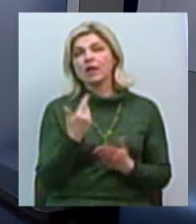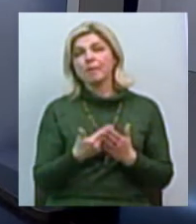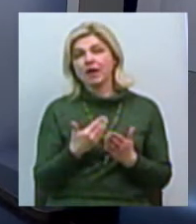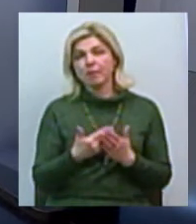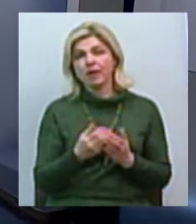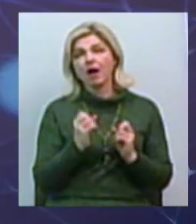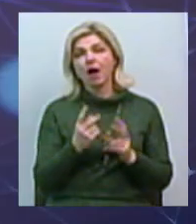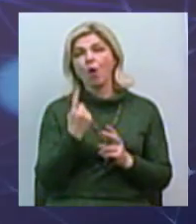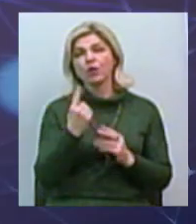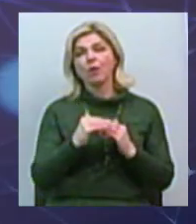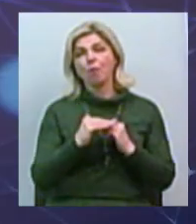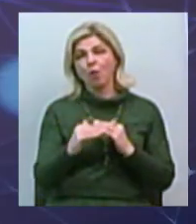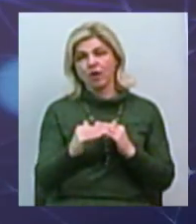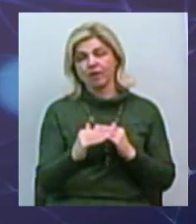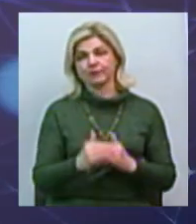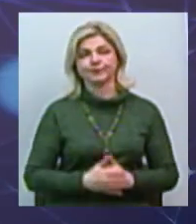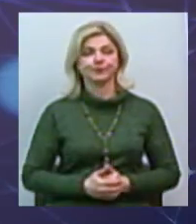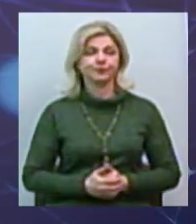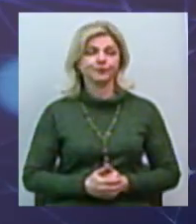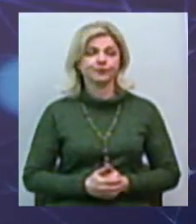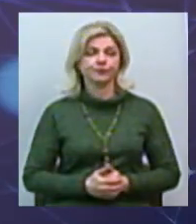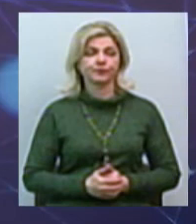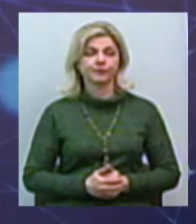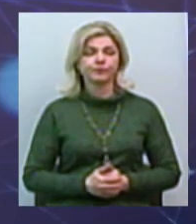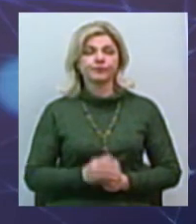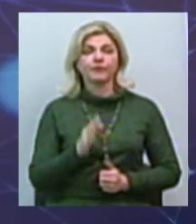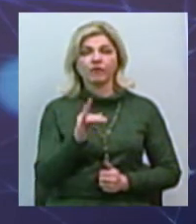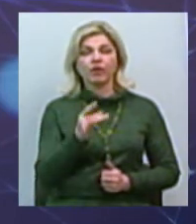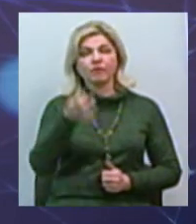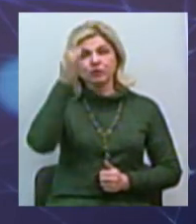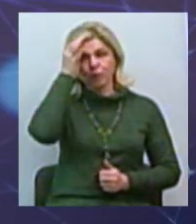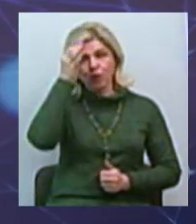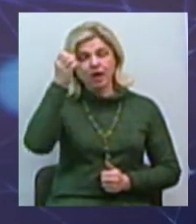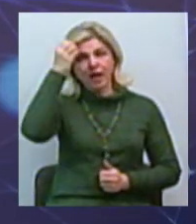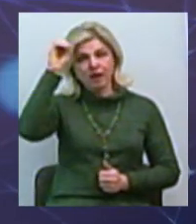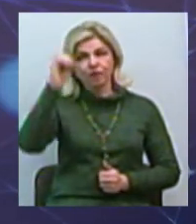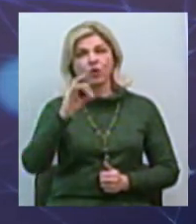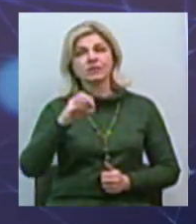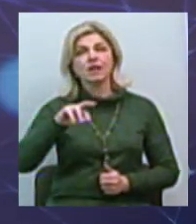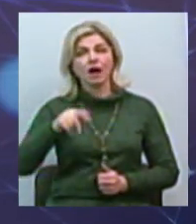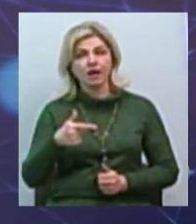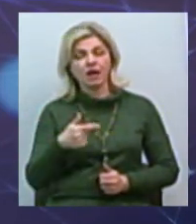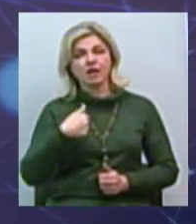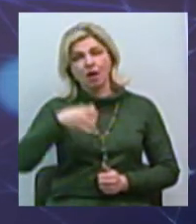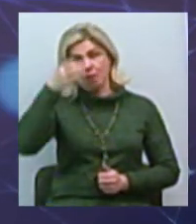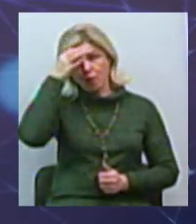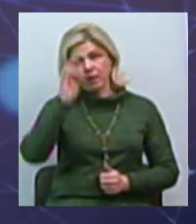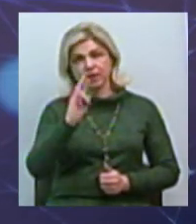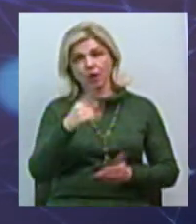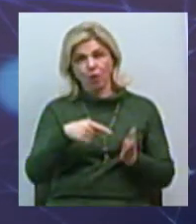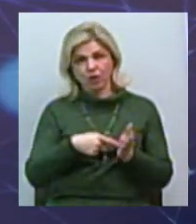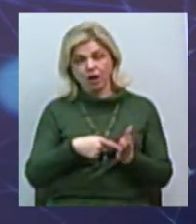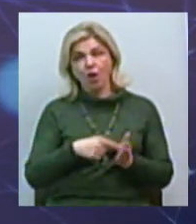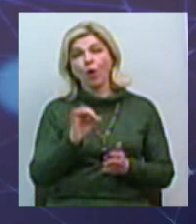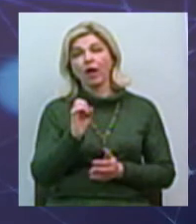один в полі, не воин. Ви згадали про Криворожсталь, я про Миколаїв можу згадати, і ви це добре пам'ятаєте. Той самий